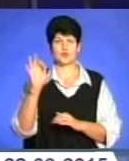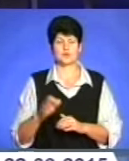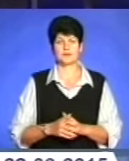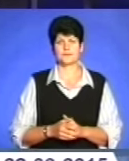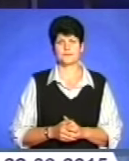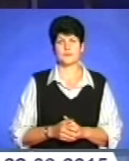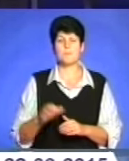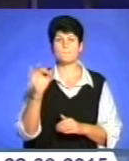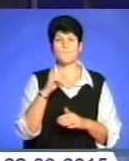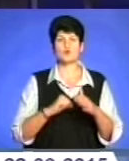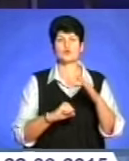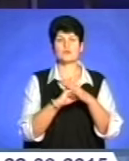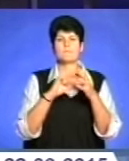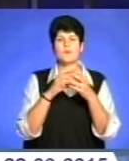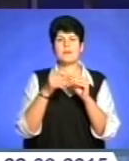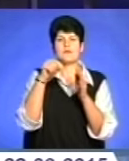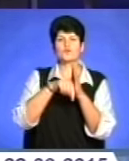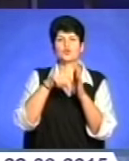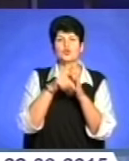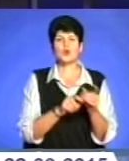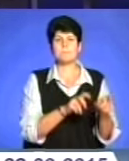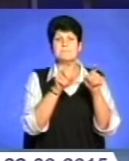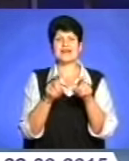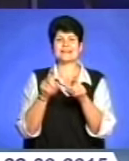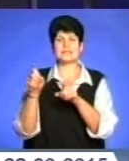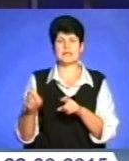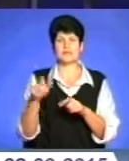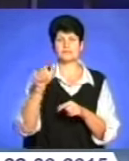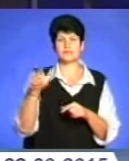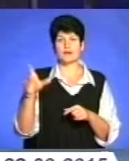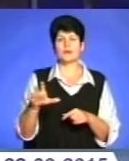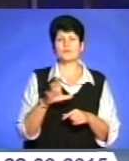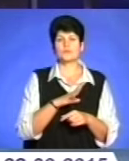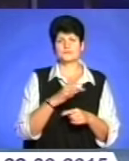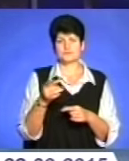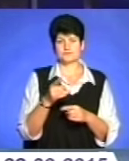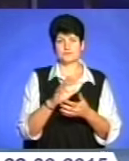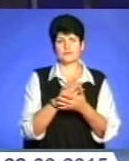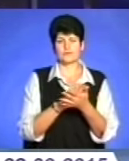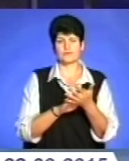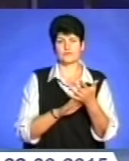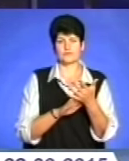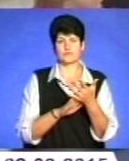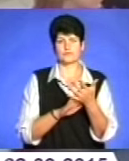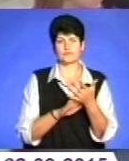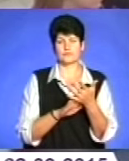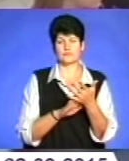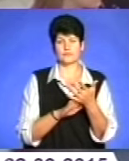Про основні проблеми внутрішньо переселених осіб та їх вирішення йшлося у Тернополі. Подробиці у сюжеті Анжели Шове.